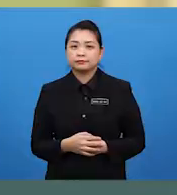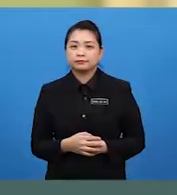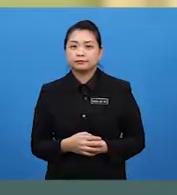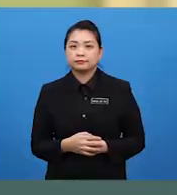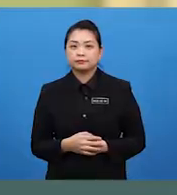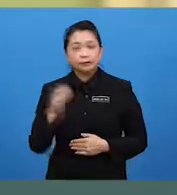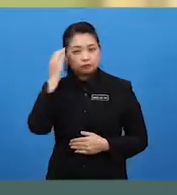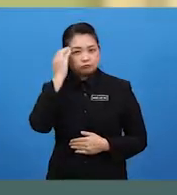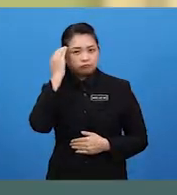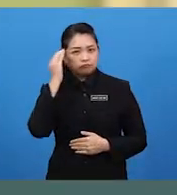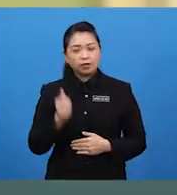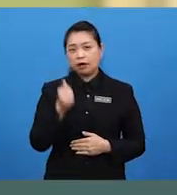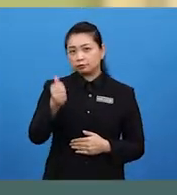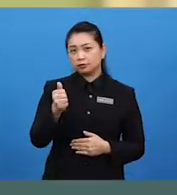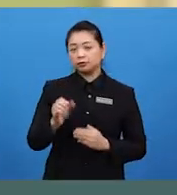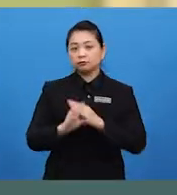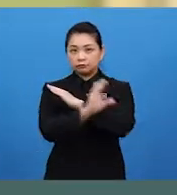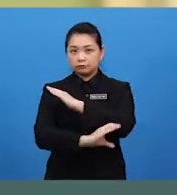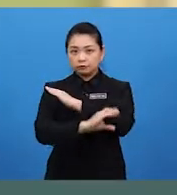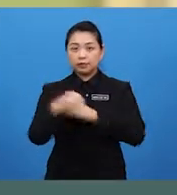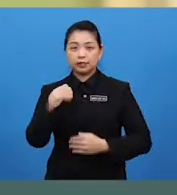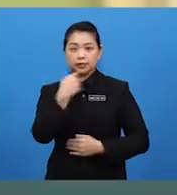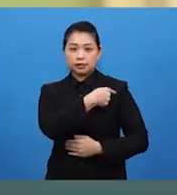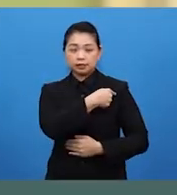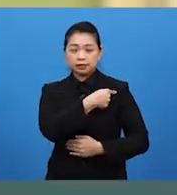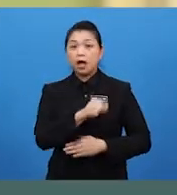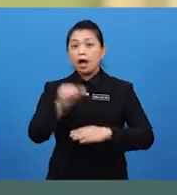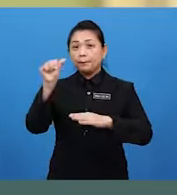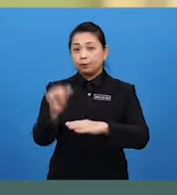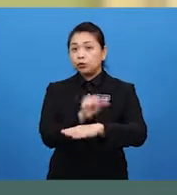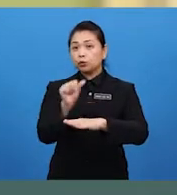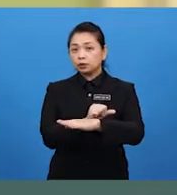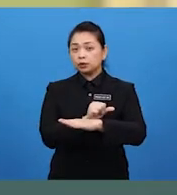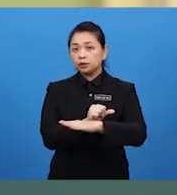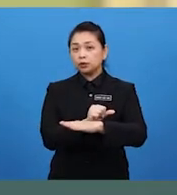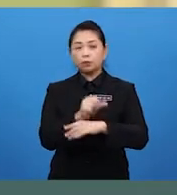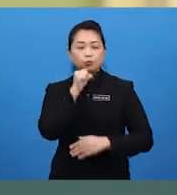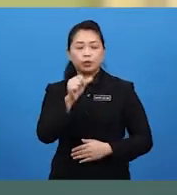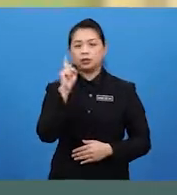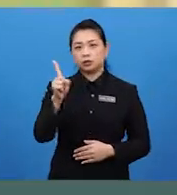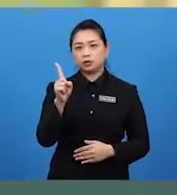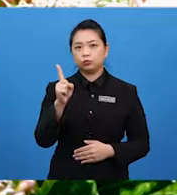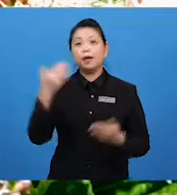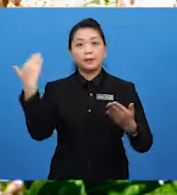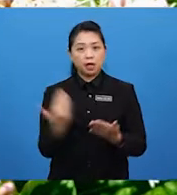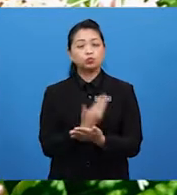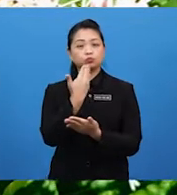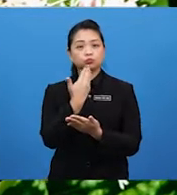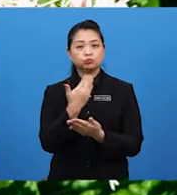Tahukah anda, di negara kita, aplikasi pendubungan ini bukan sesuatu yang baru.